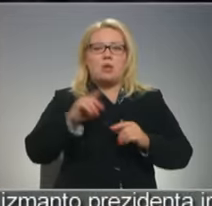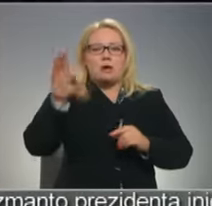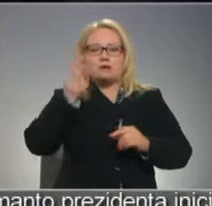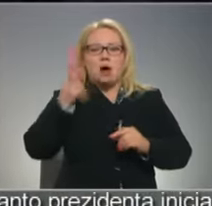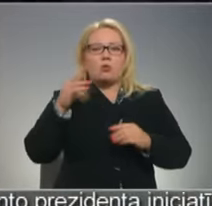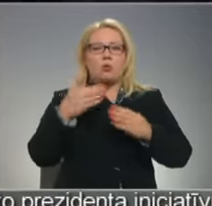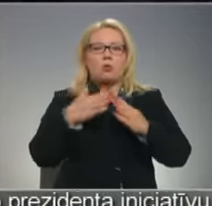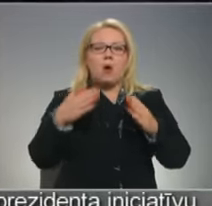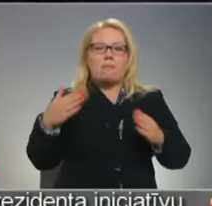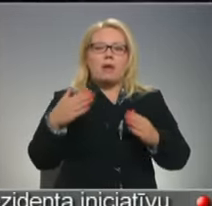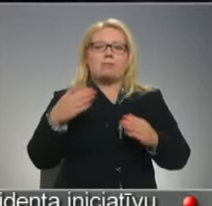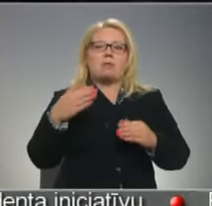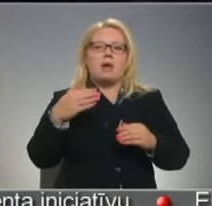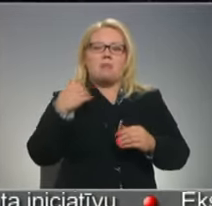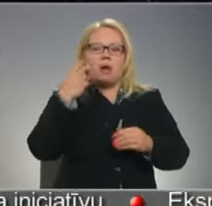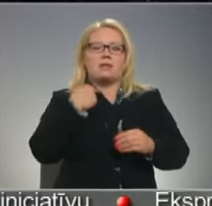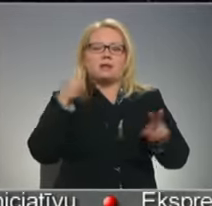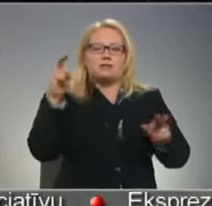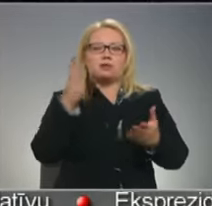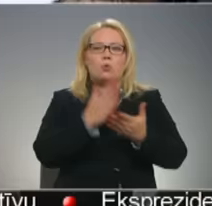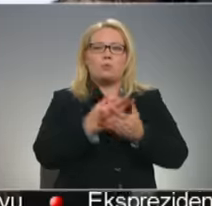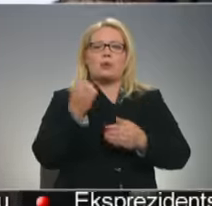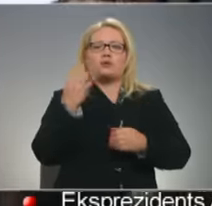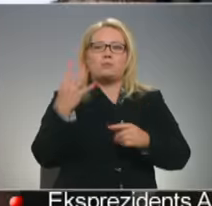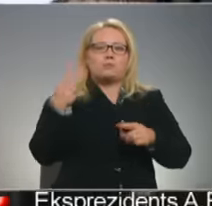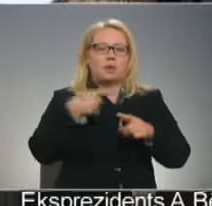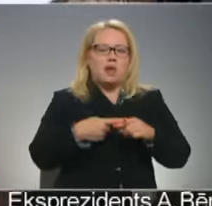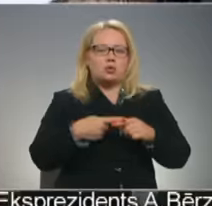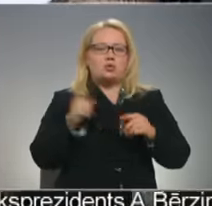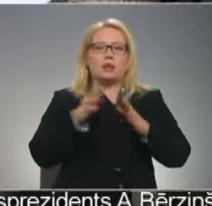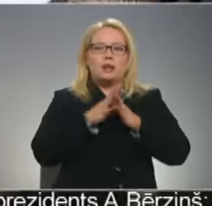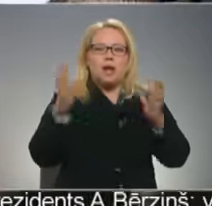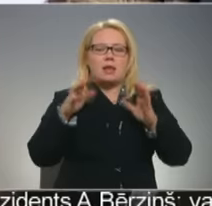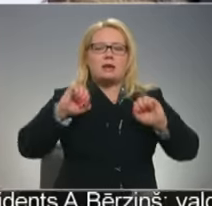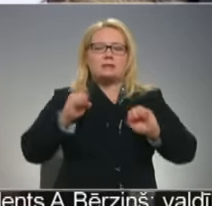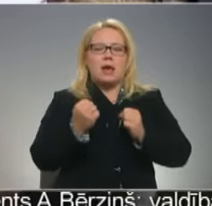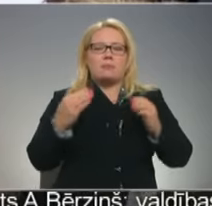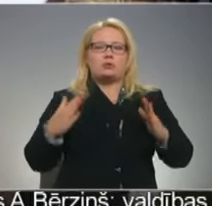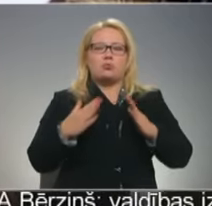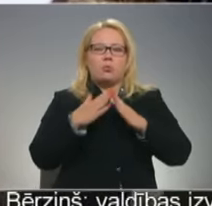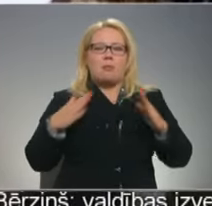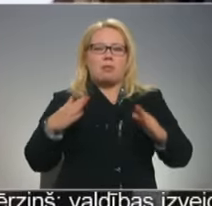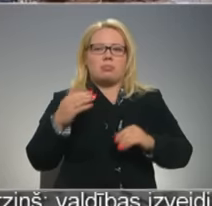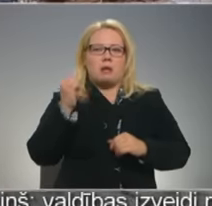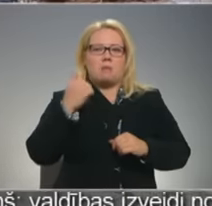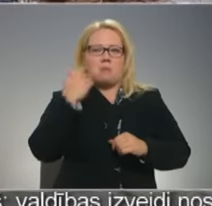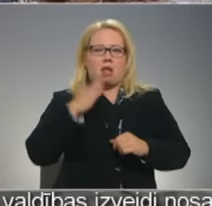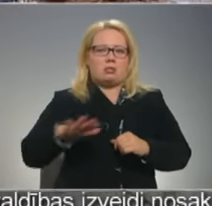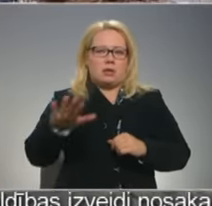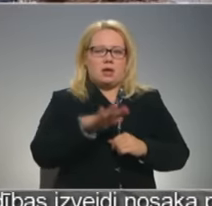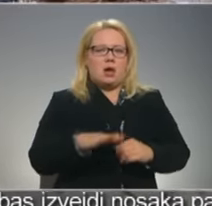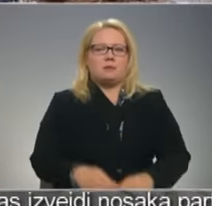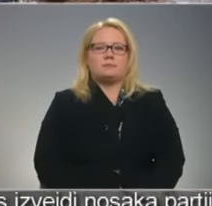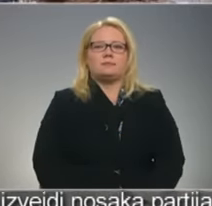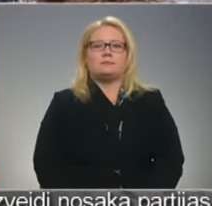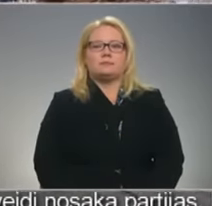baltais vilksložinātē kalnā notiek jau 14. reizi un ir lielākā ziemas nometne baltajā. Sandra Leitāni, Andrs